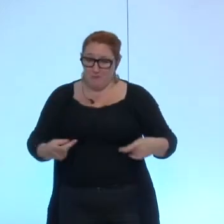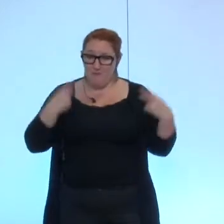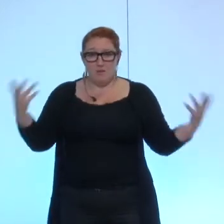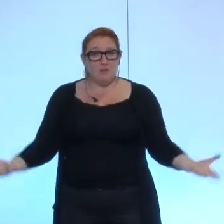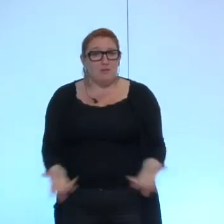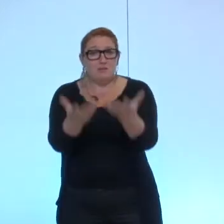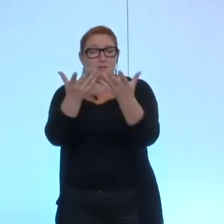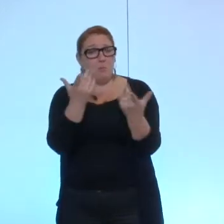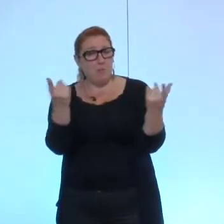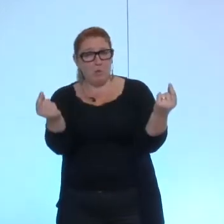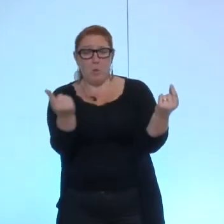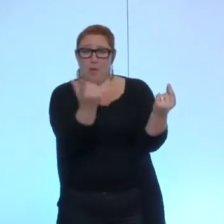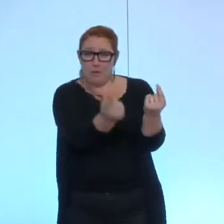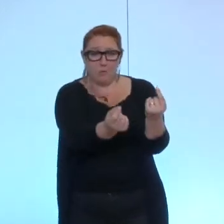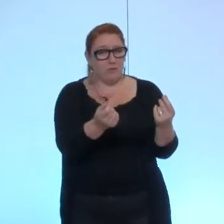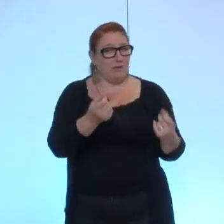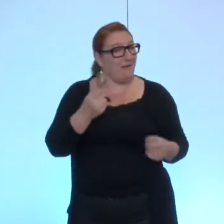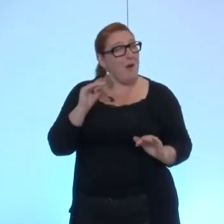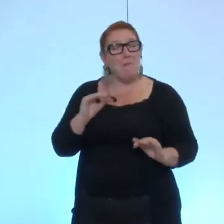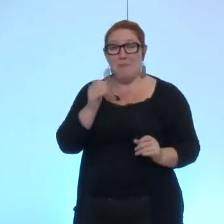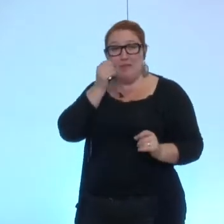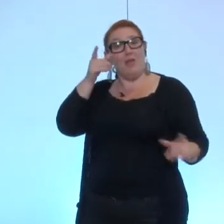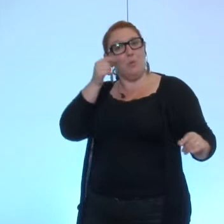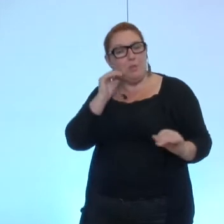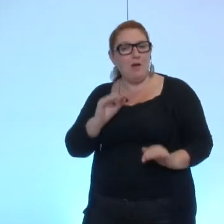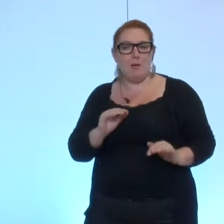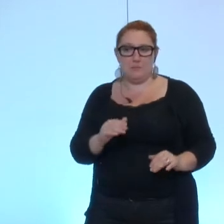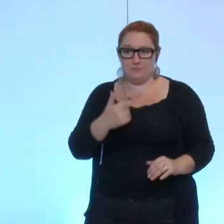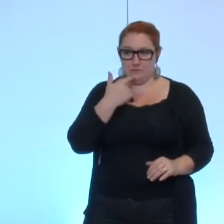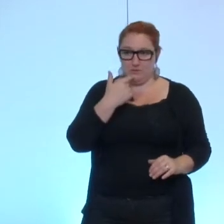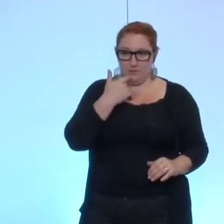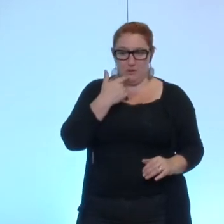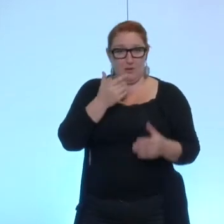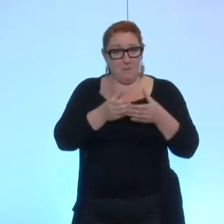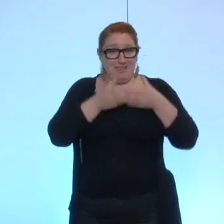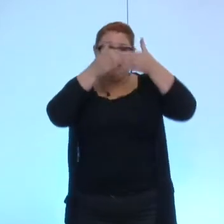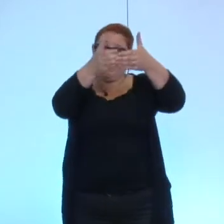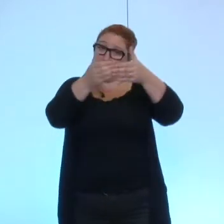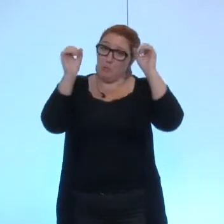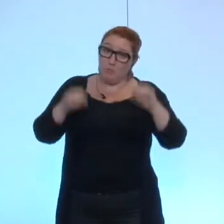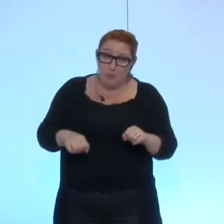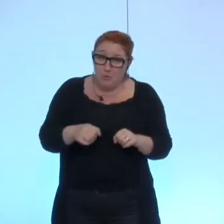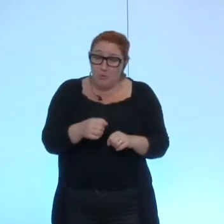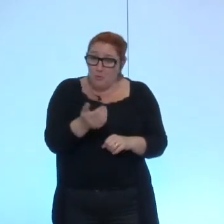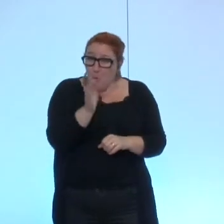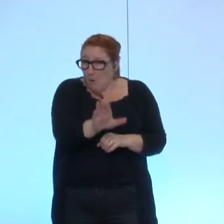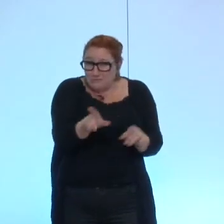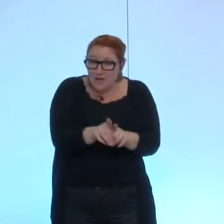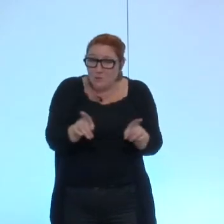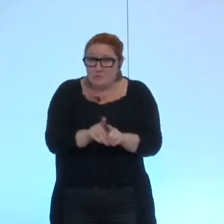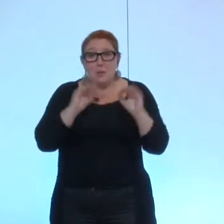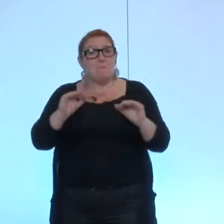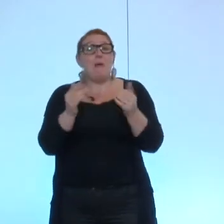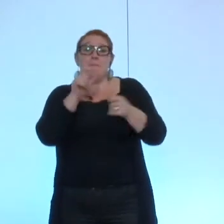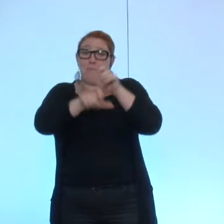partenariat qui était assez étonnant d'ailleurs donc une délégation ça peut être ça aussi